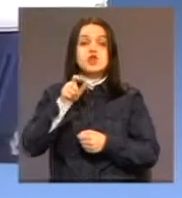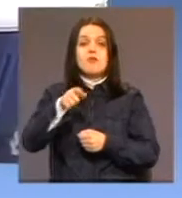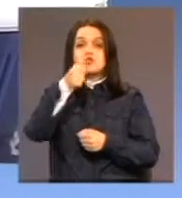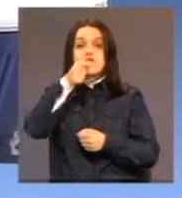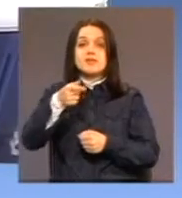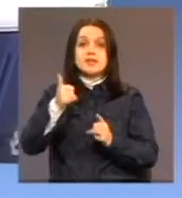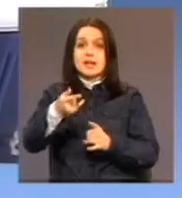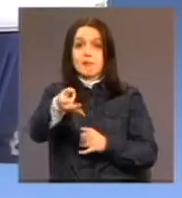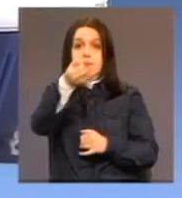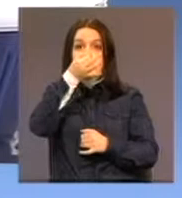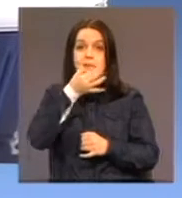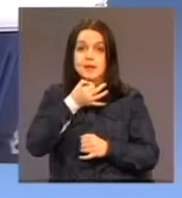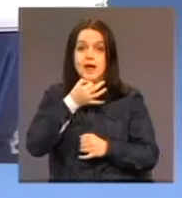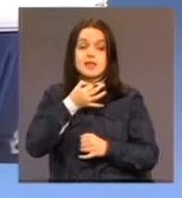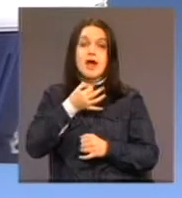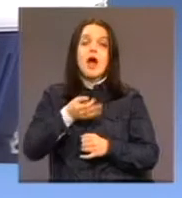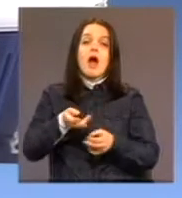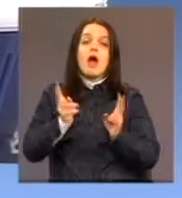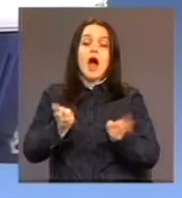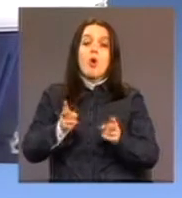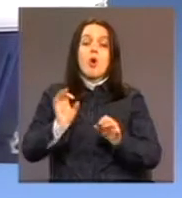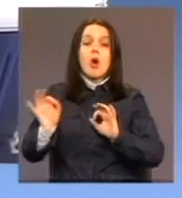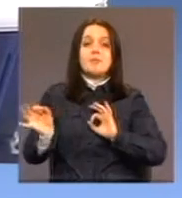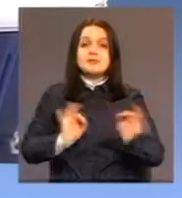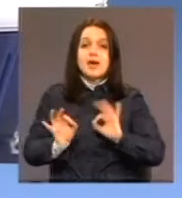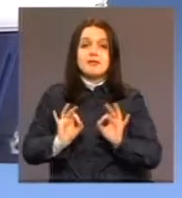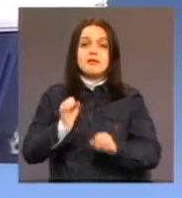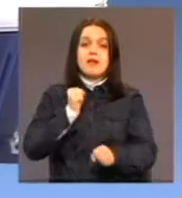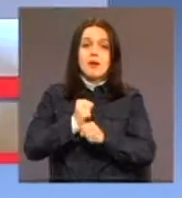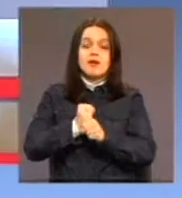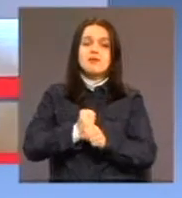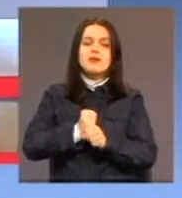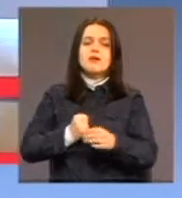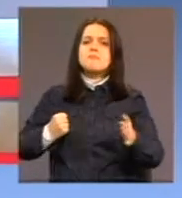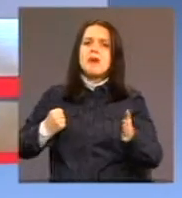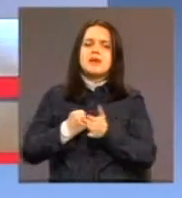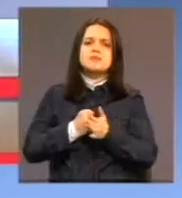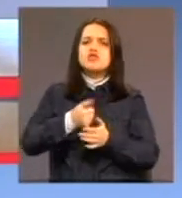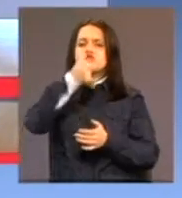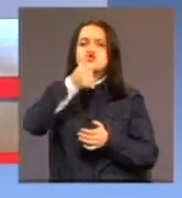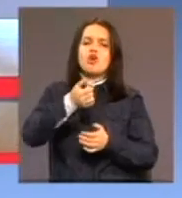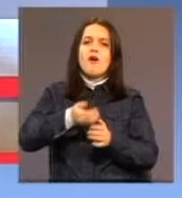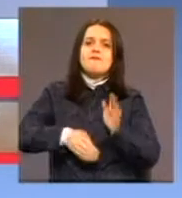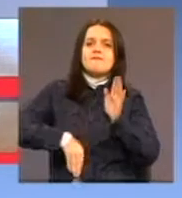napraviti ili obezbjediti maksimalnu ili što veće upoznavanje samih korisnika